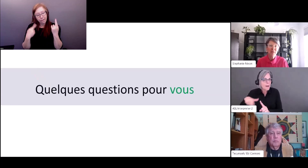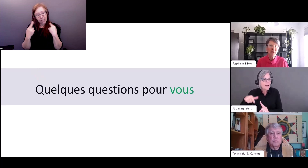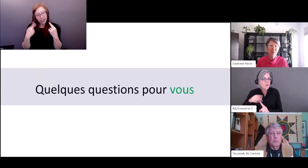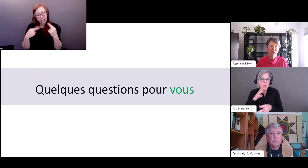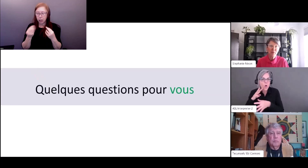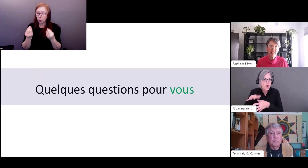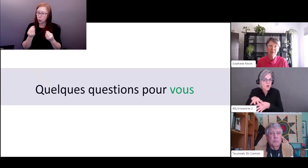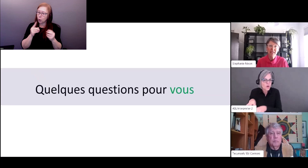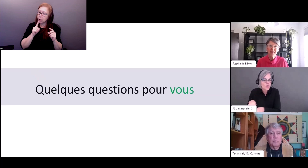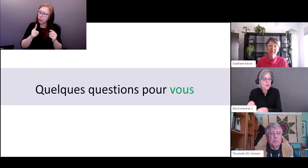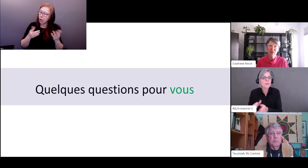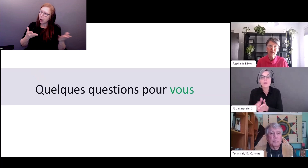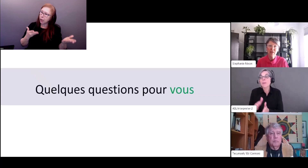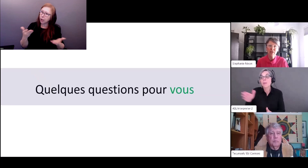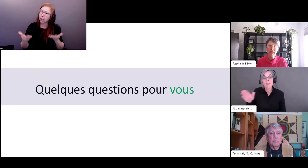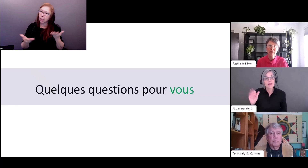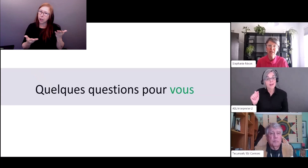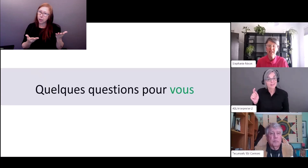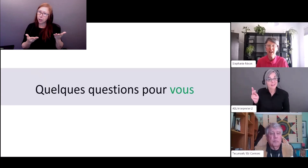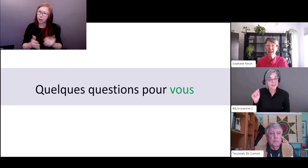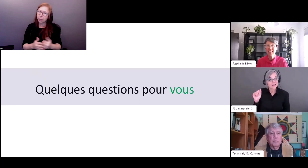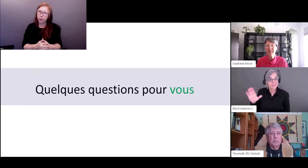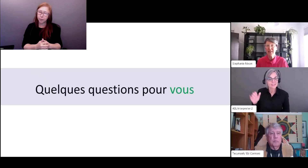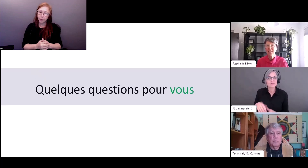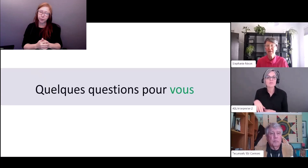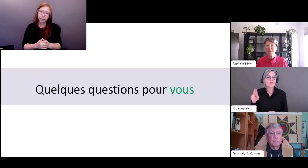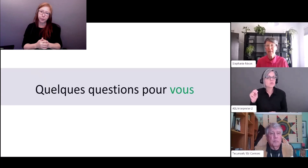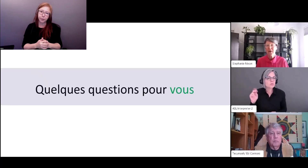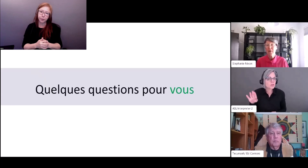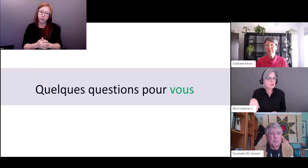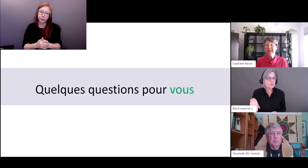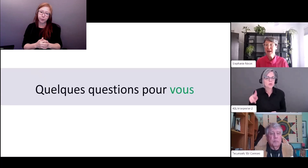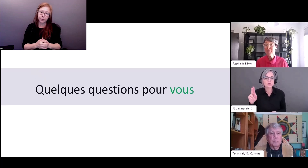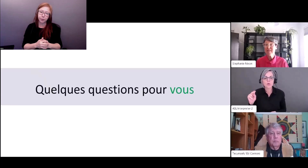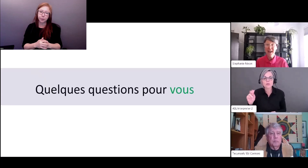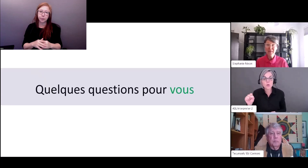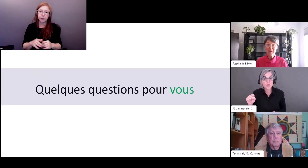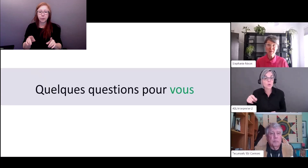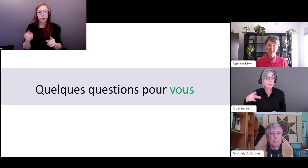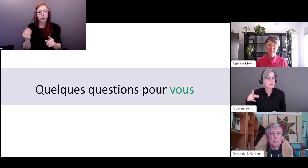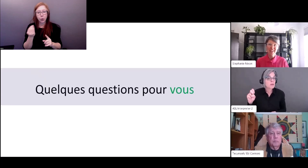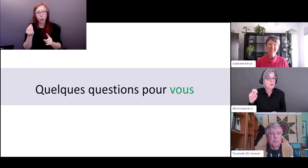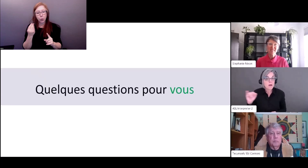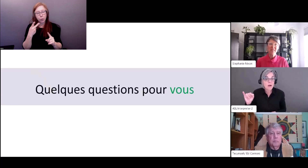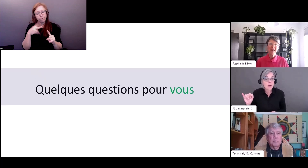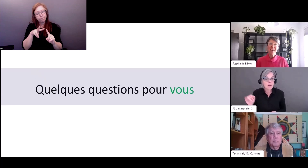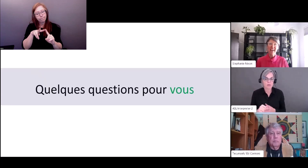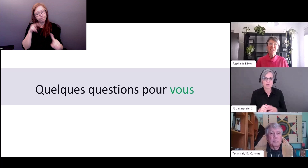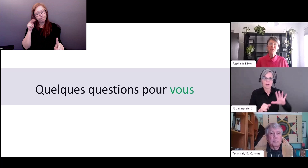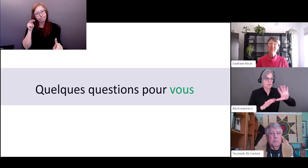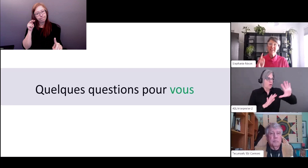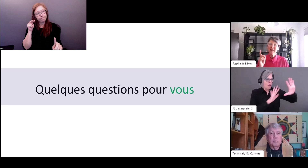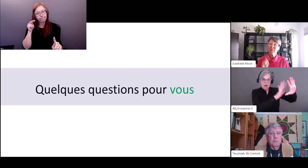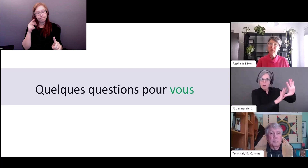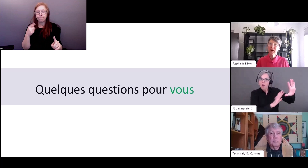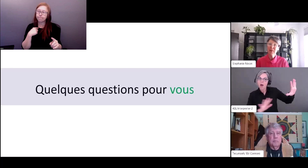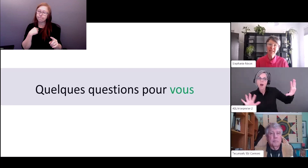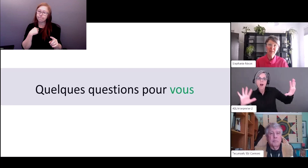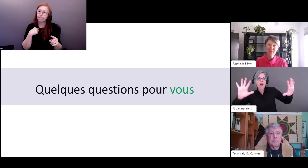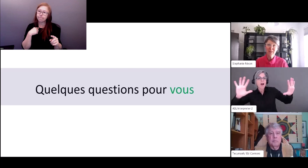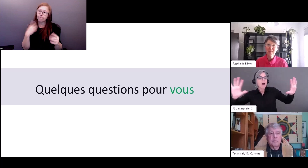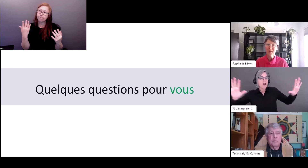l'Atlantique à mesure que nous passons de la Nouvelle-Écosse